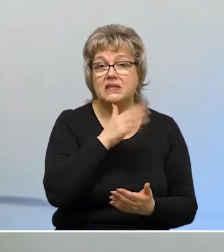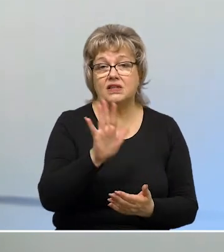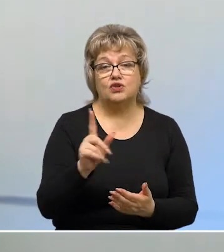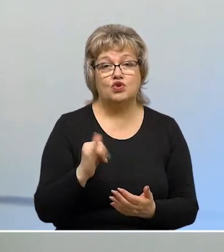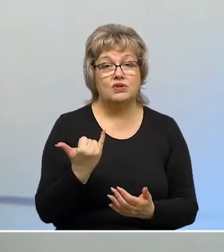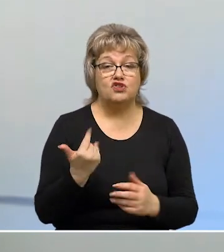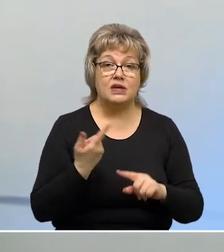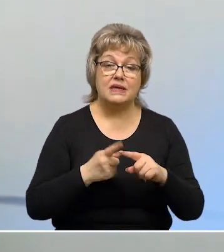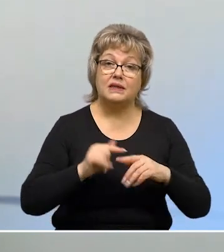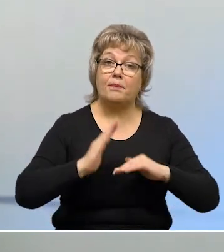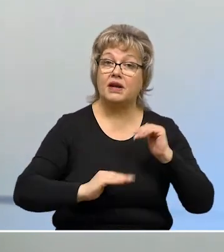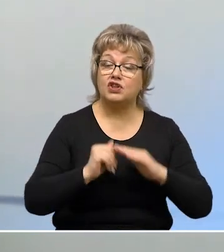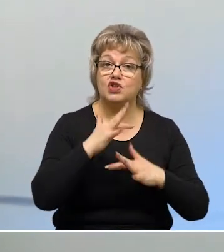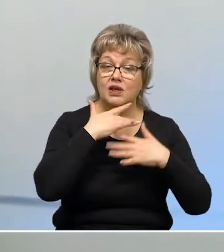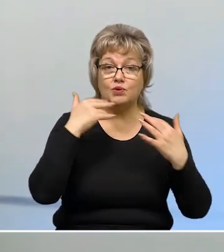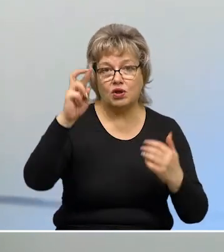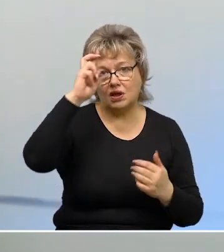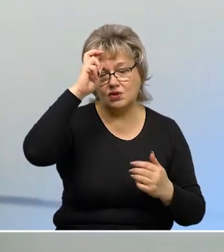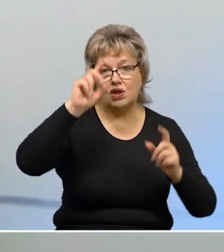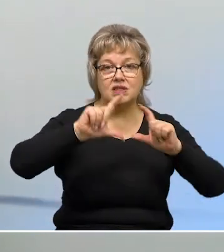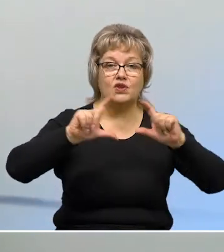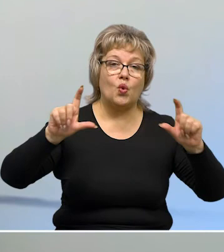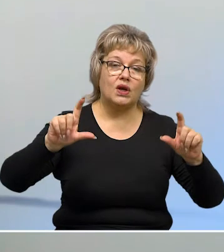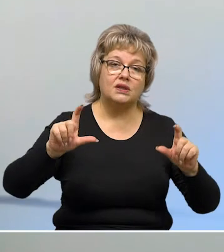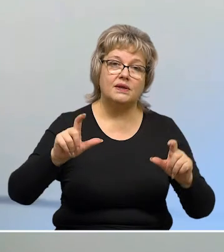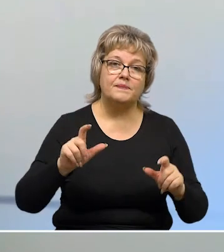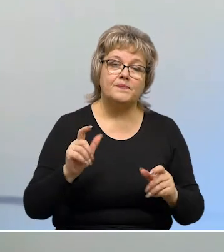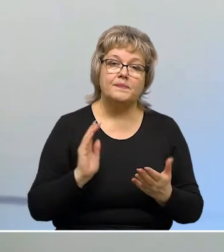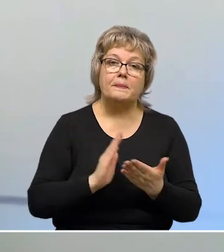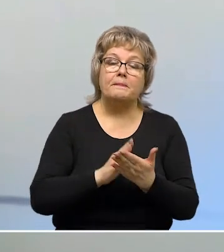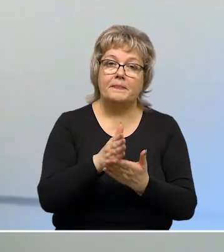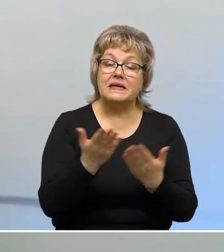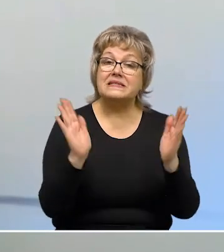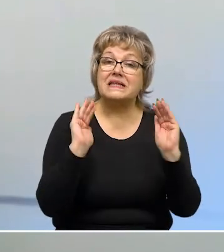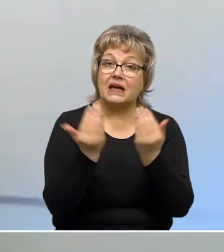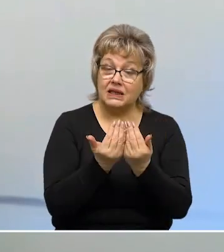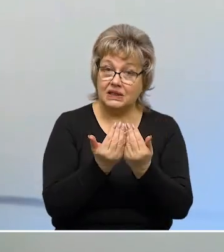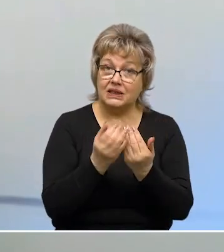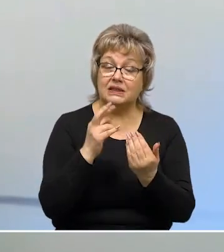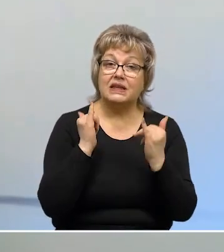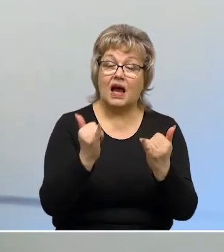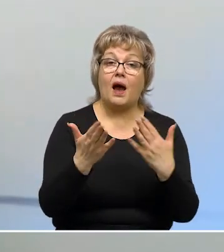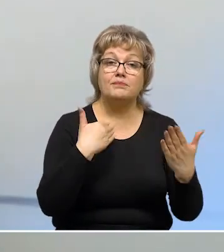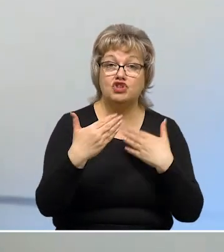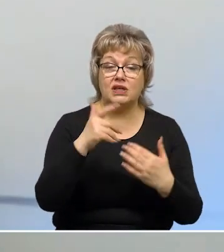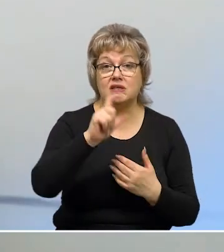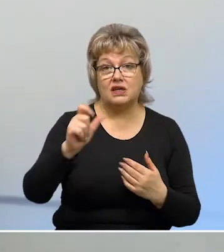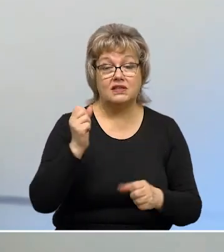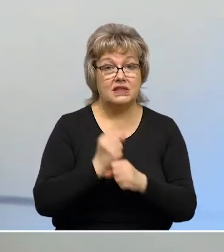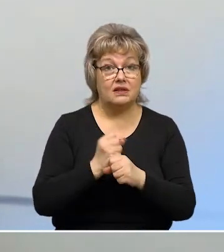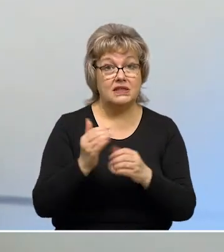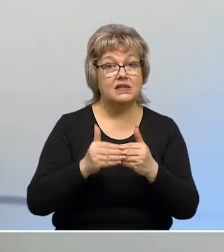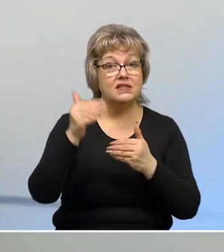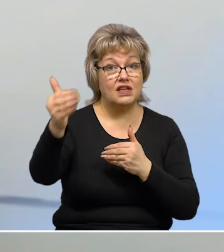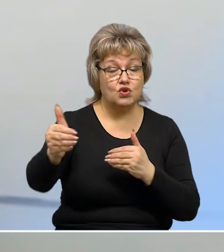не секрет, что сегодня практически многие государственные органы закрыты для общения с гражданами, это все делается